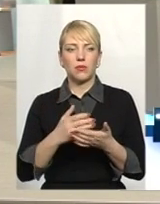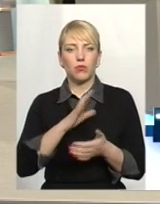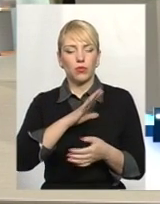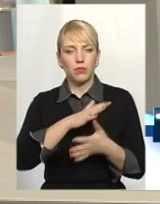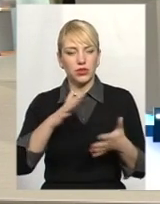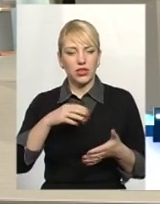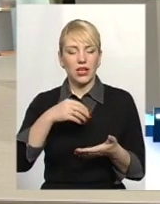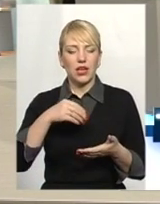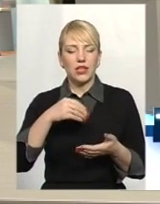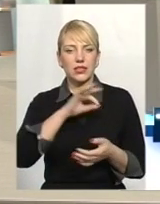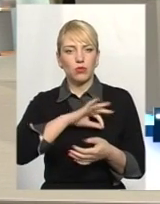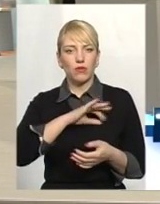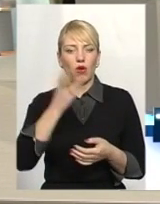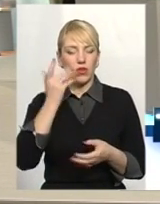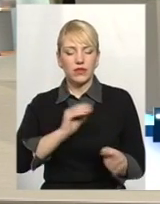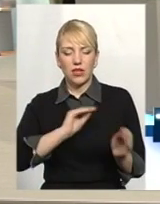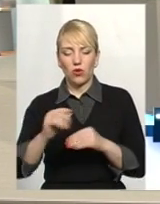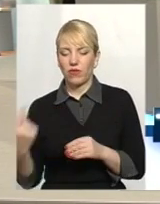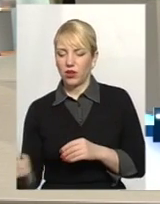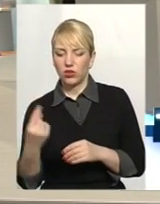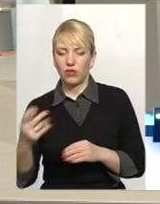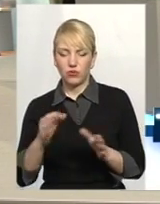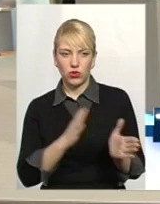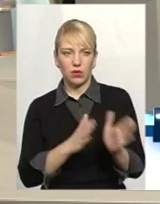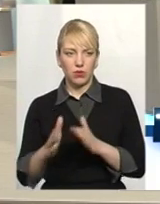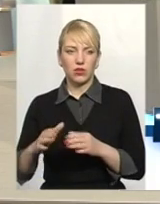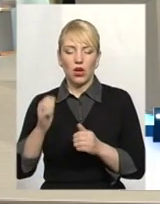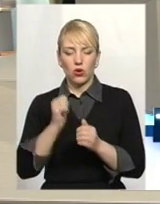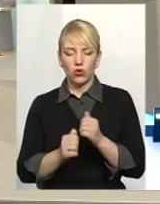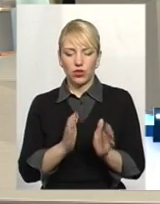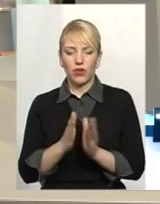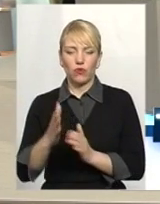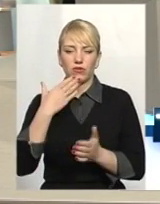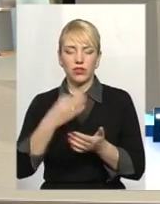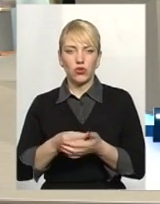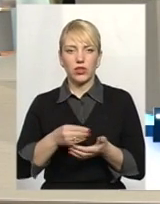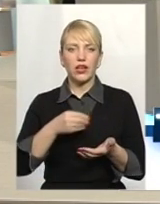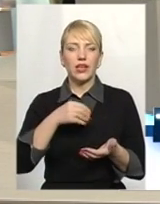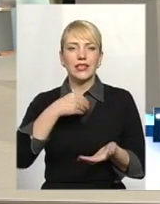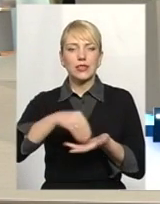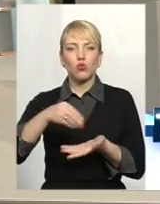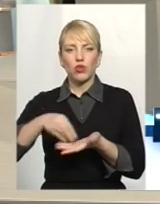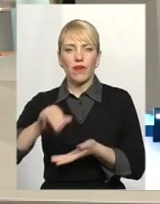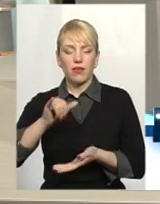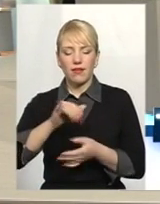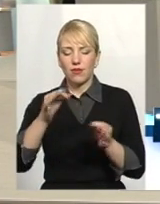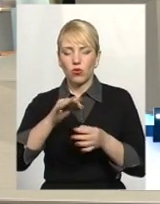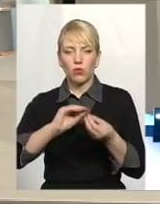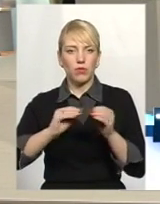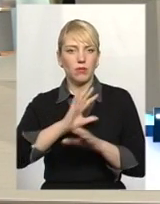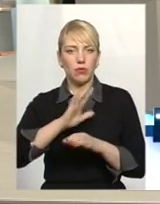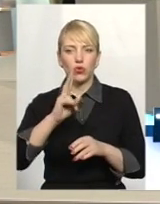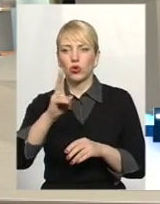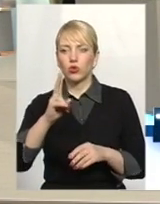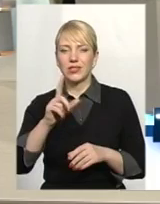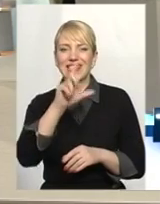але пристановлені лічильники, вони стабілізувалися, кожен відрегулював своє споживання, і ніколи таких проблем не було, що хтось платив за кого.